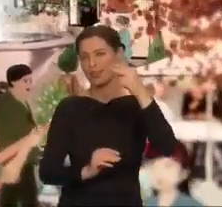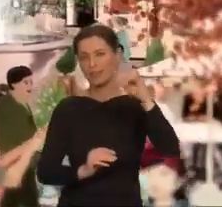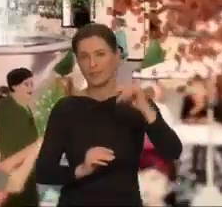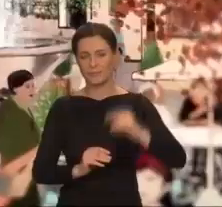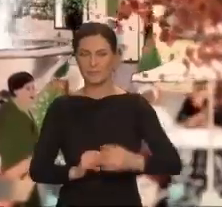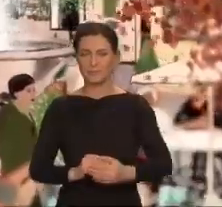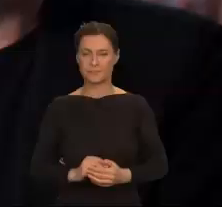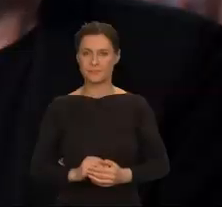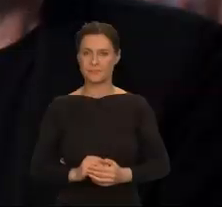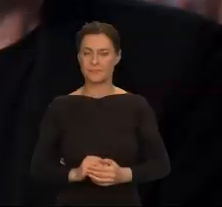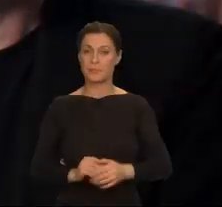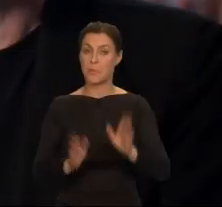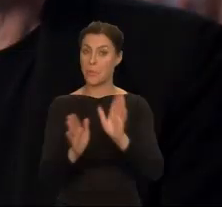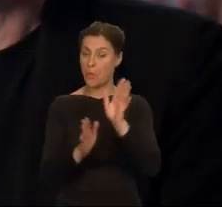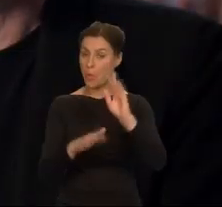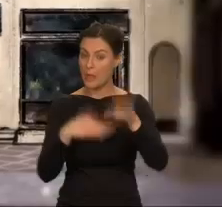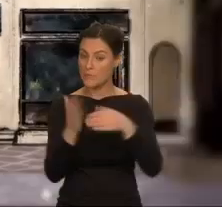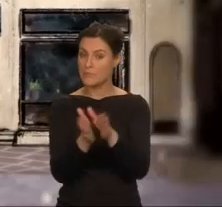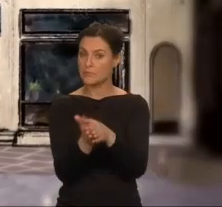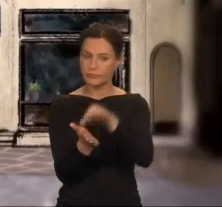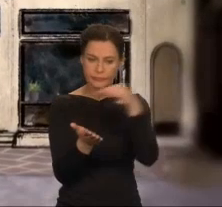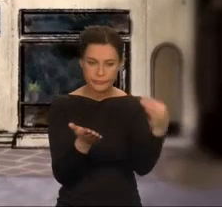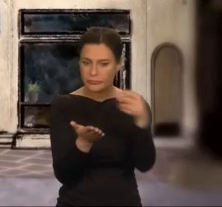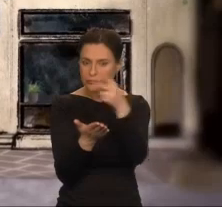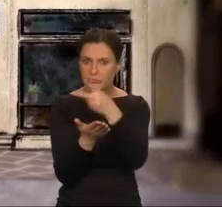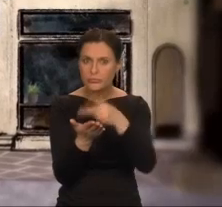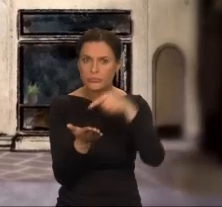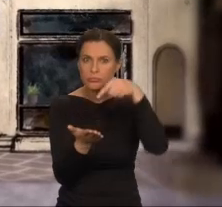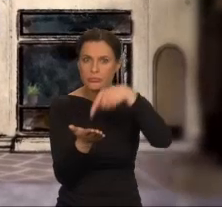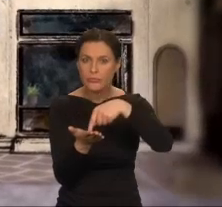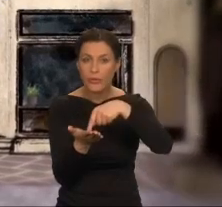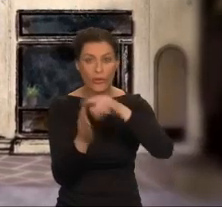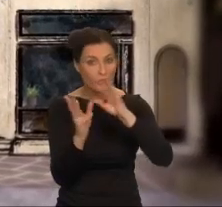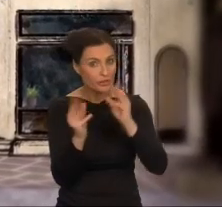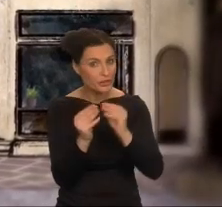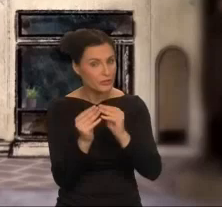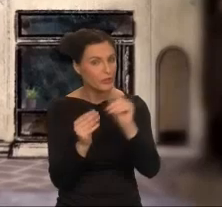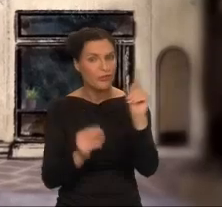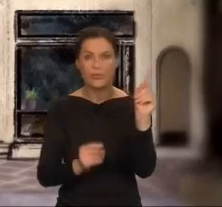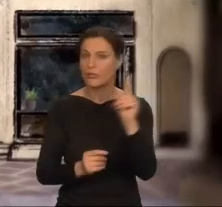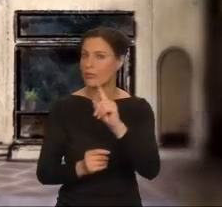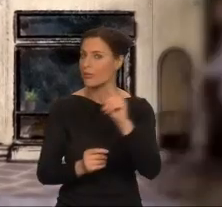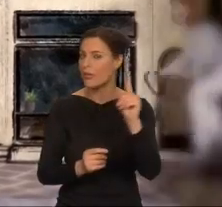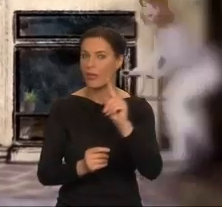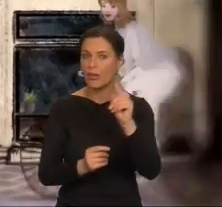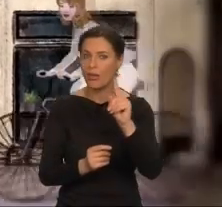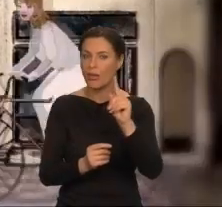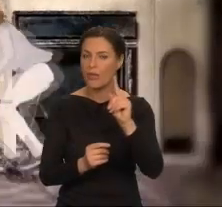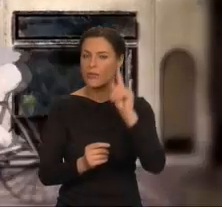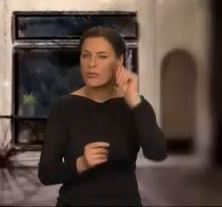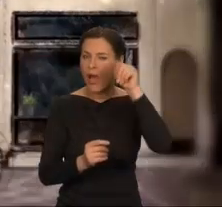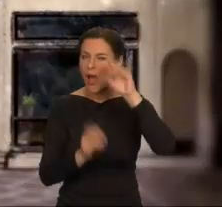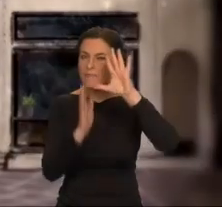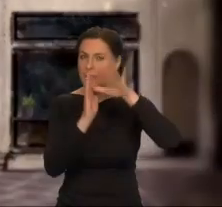A wtedy mówi, że to nie wszystko. Gdzieś w tym mieście